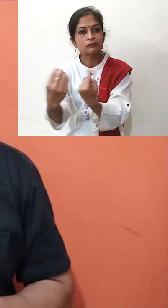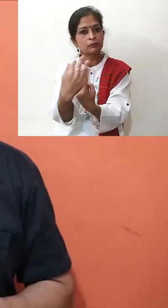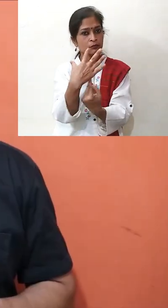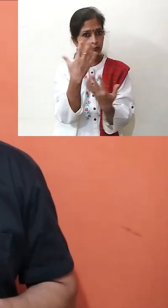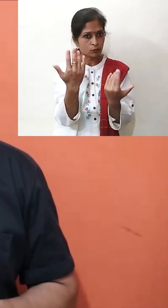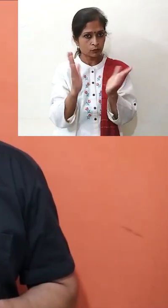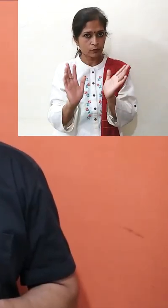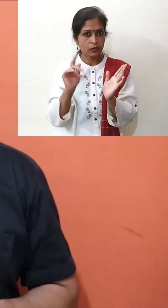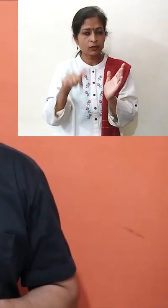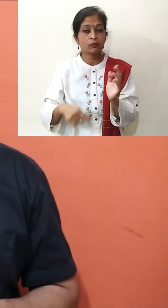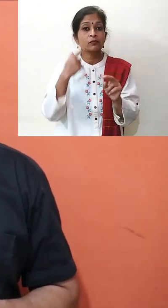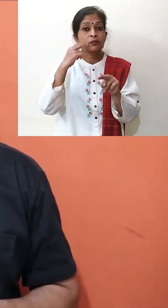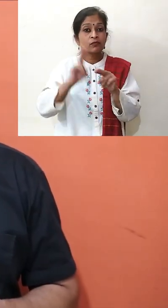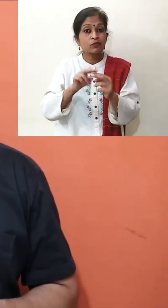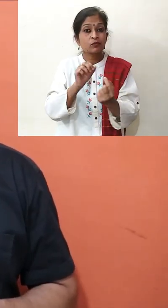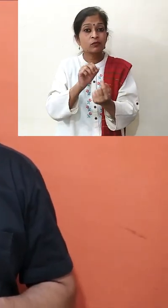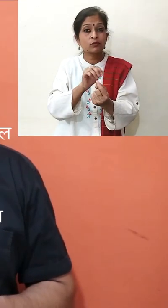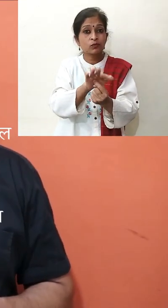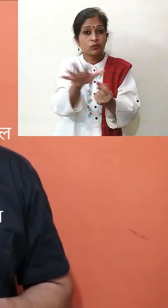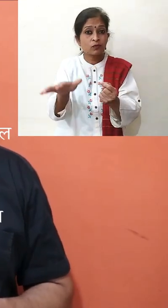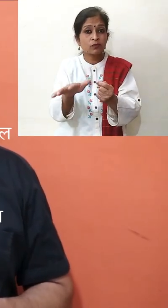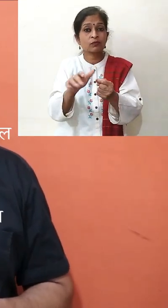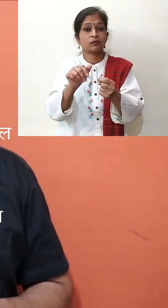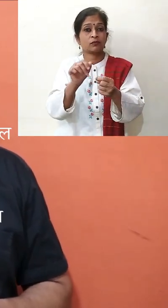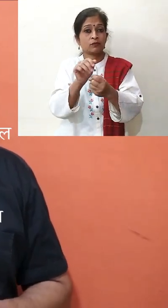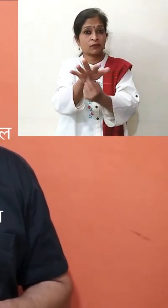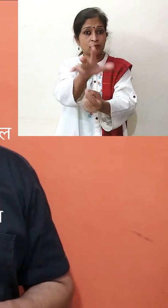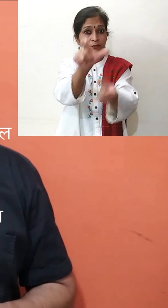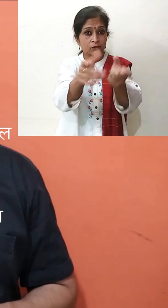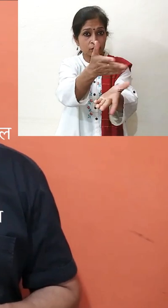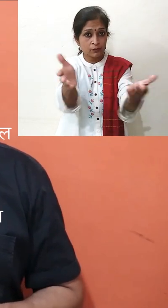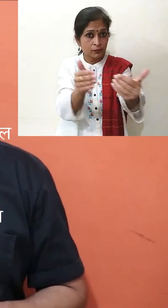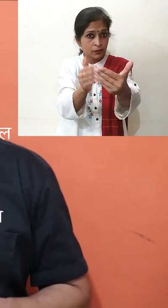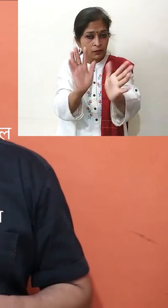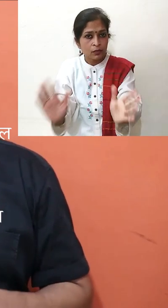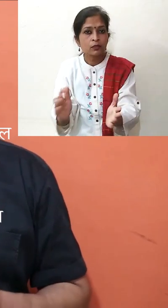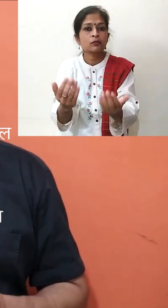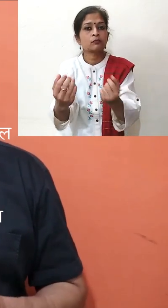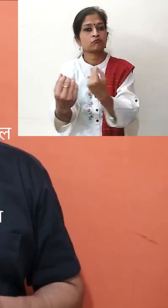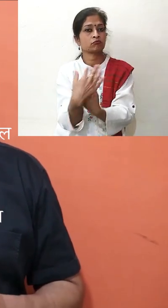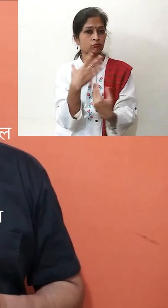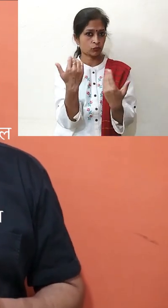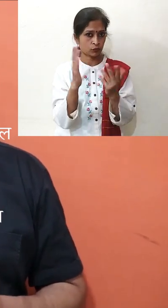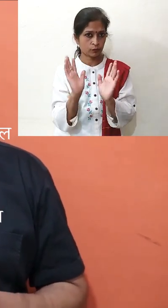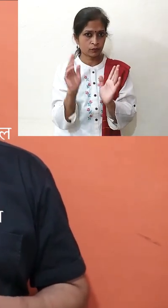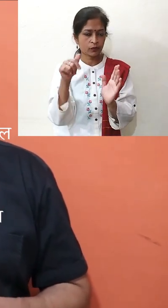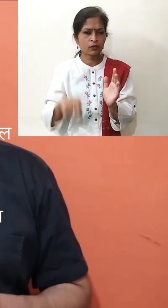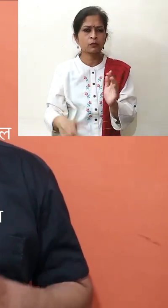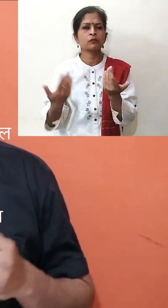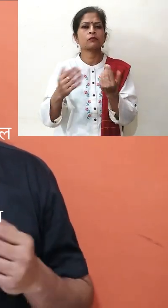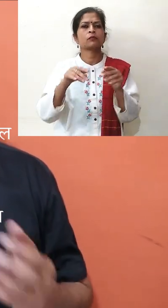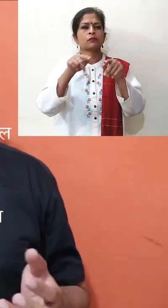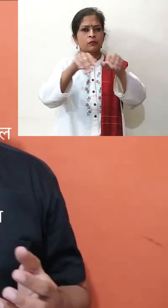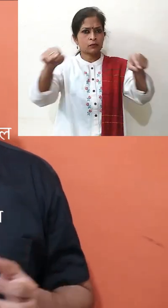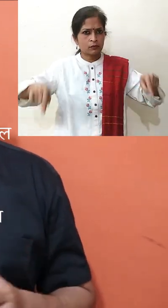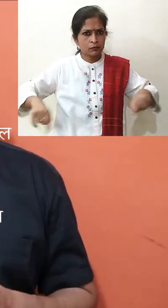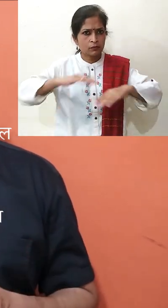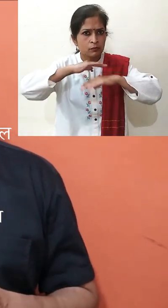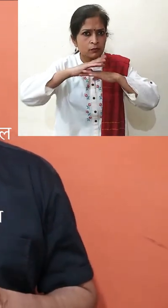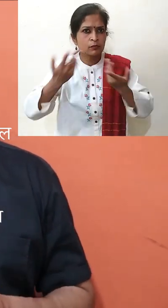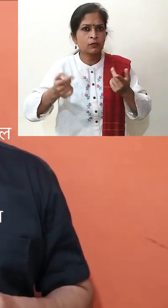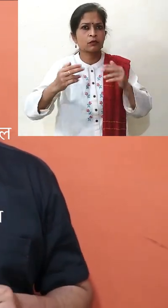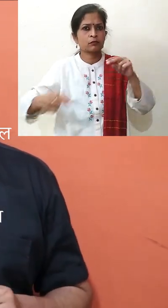किसी भी संक्रमित व्यक्ति के संपर्क में आते हैं, तो इसकी संभावनें बढ़ जाती हैं। तो ऐसे स्थान जैसे आपकी बालकानी या छत,